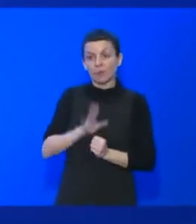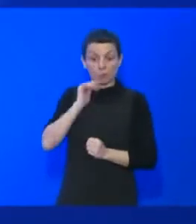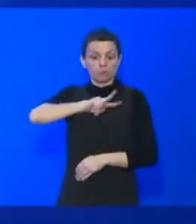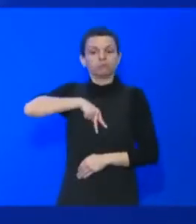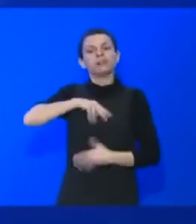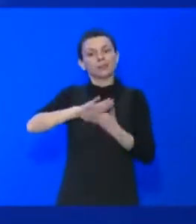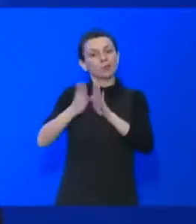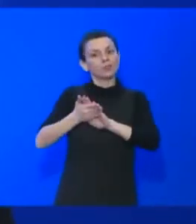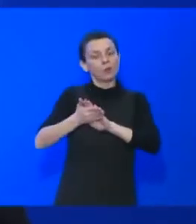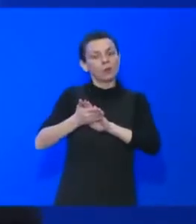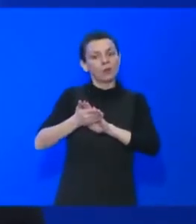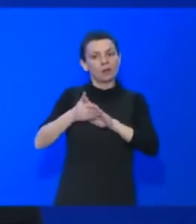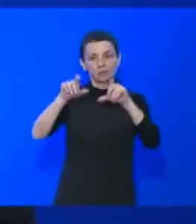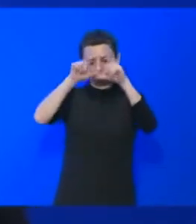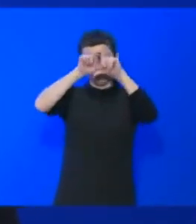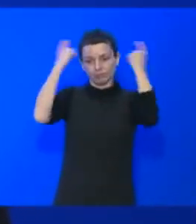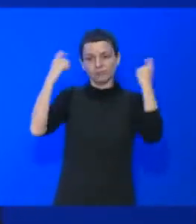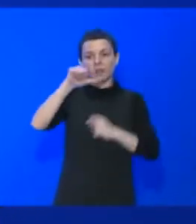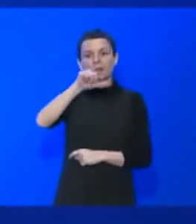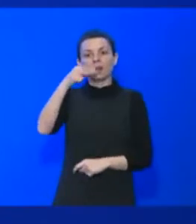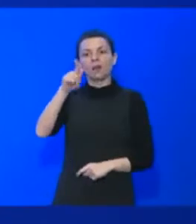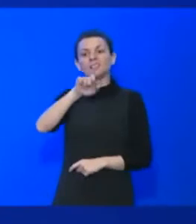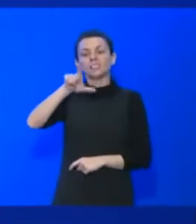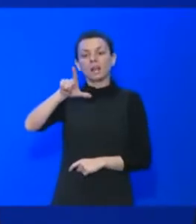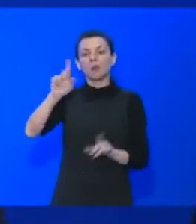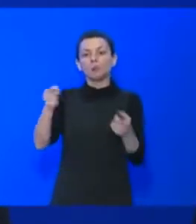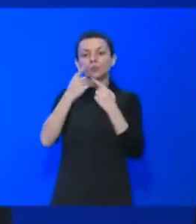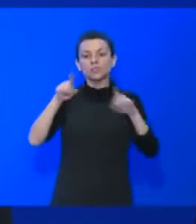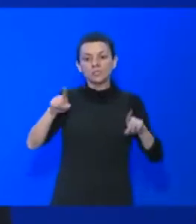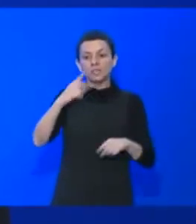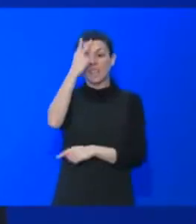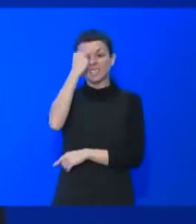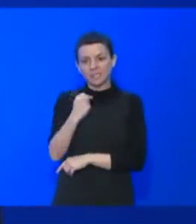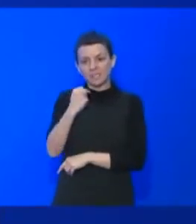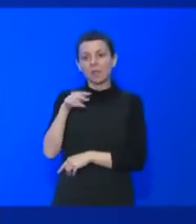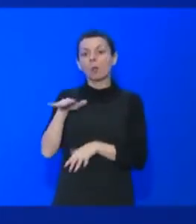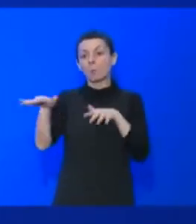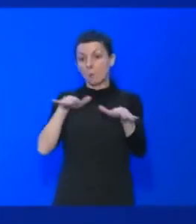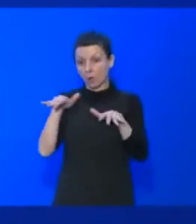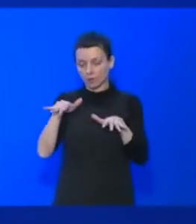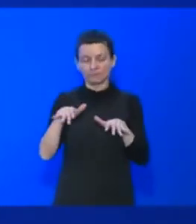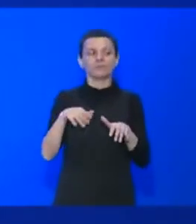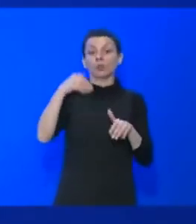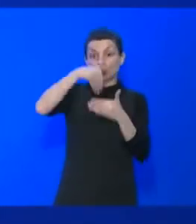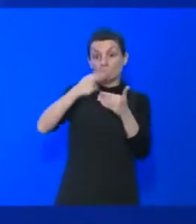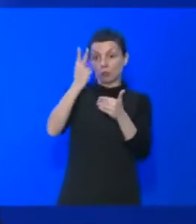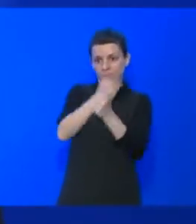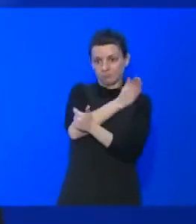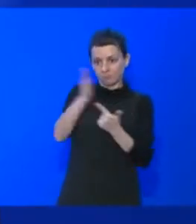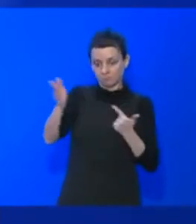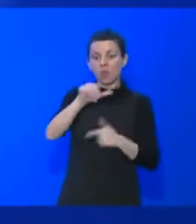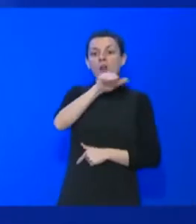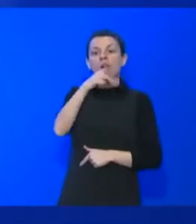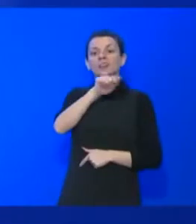association, Angèle Musique, c'est si mode, a deux volets. Donc, le premier volet, Angèle Musique, qui fait la